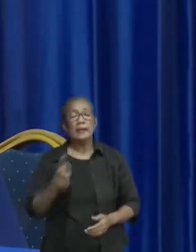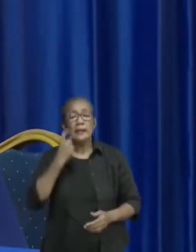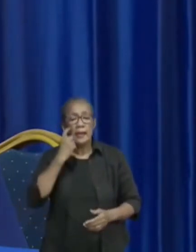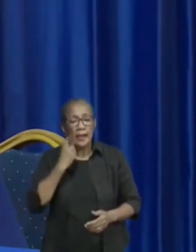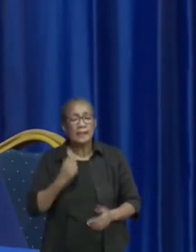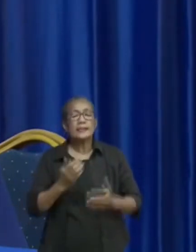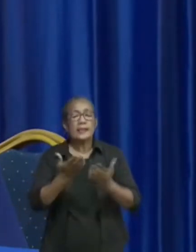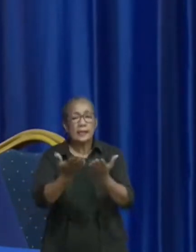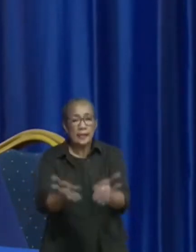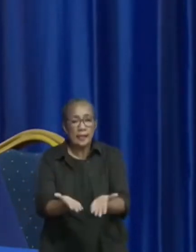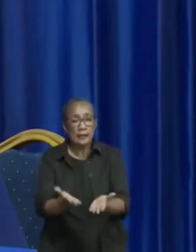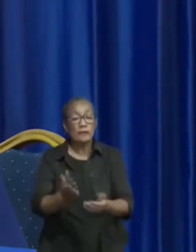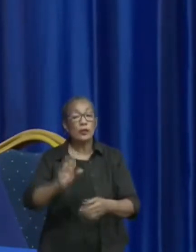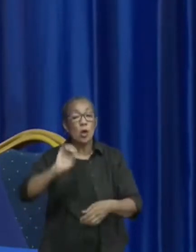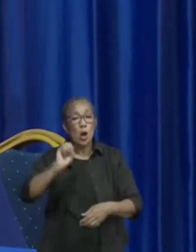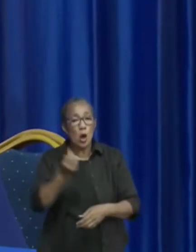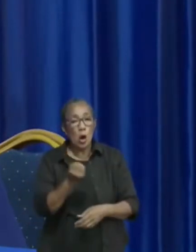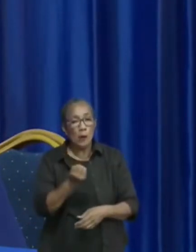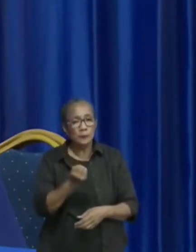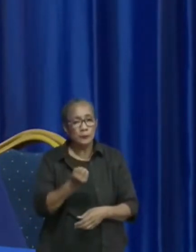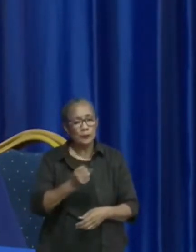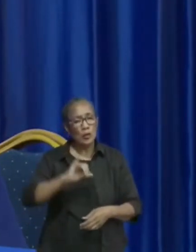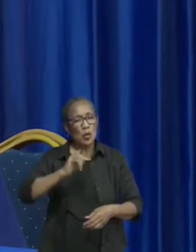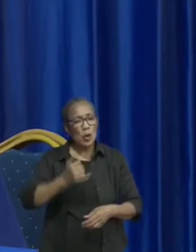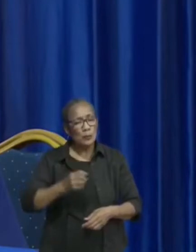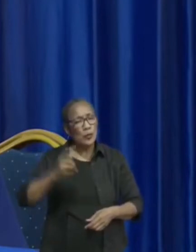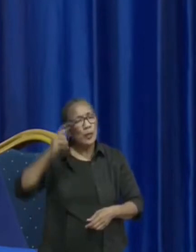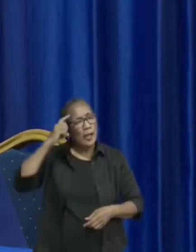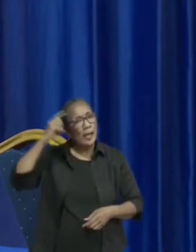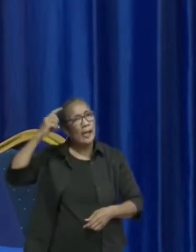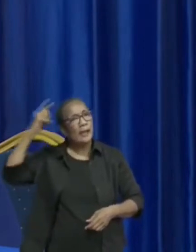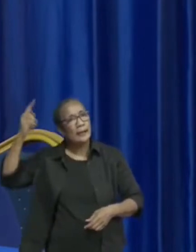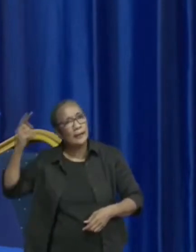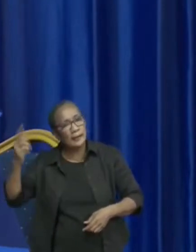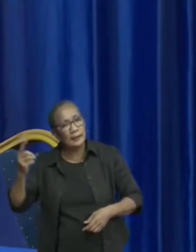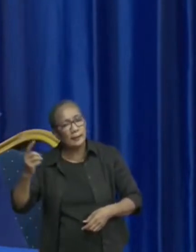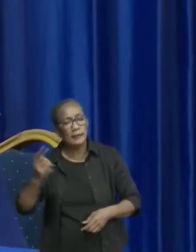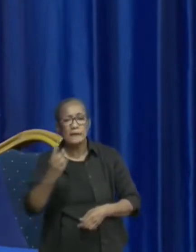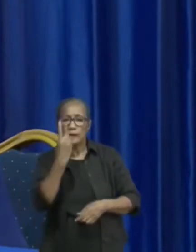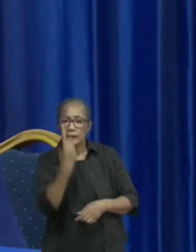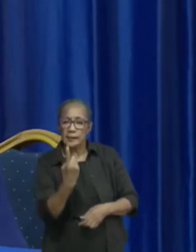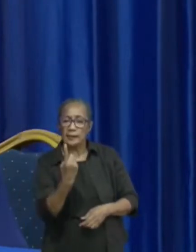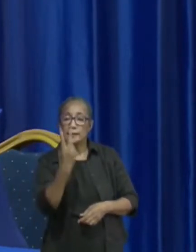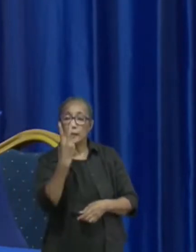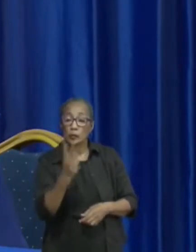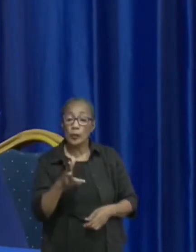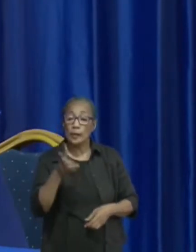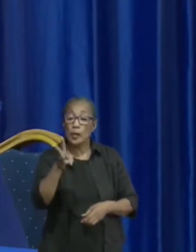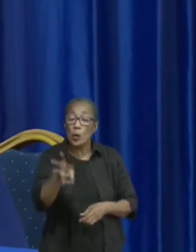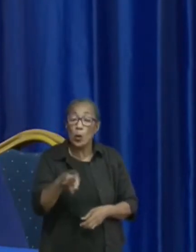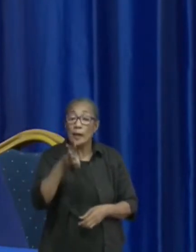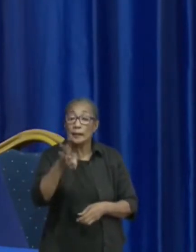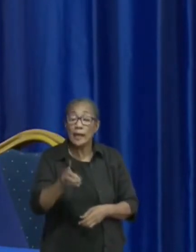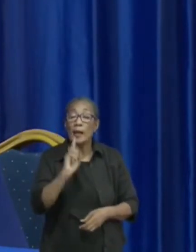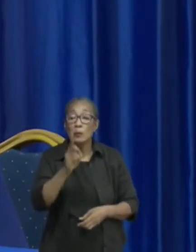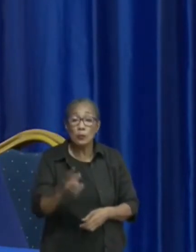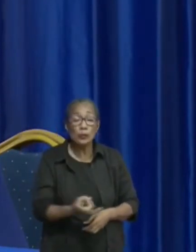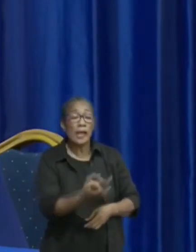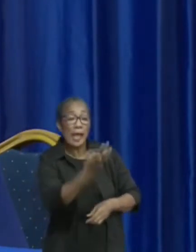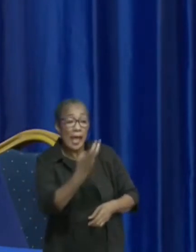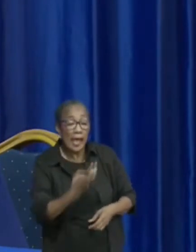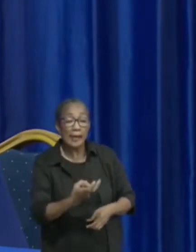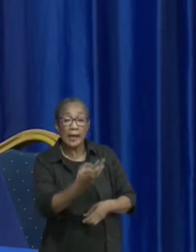te geven om de stof van eerste en tweede kwartaal te herhalen. Om er weer goed in te